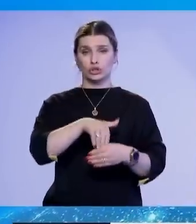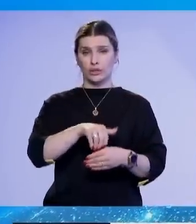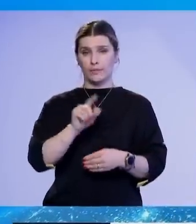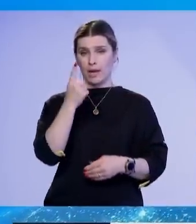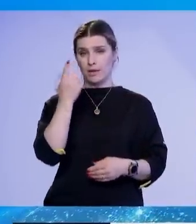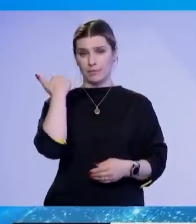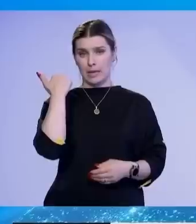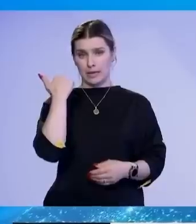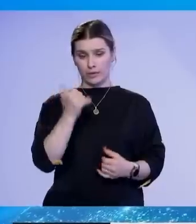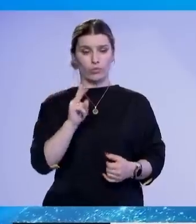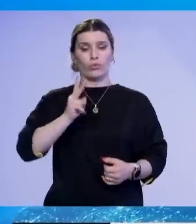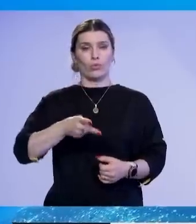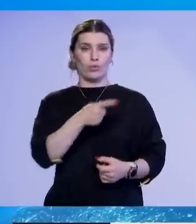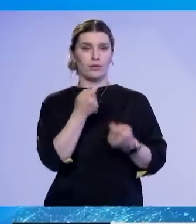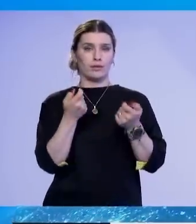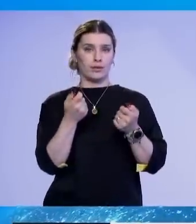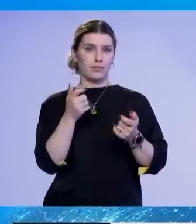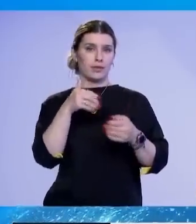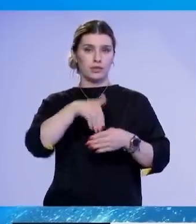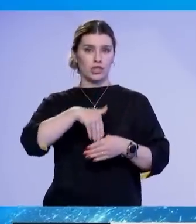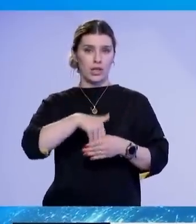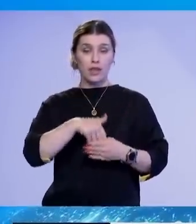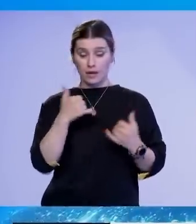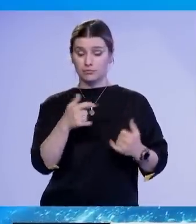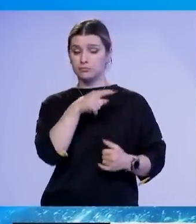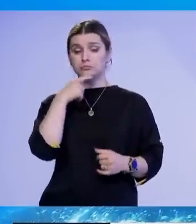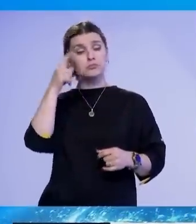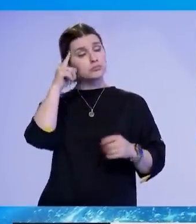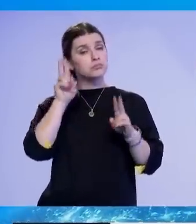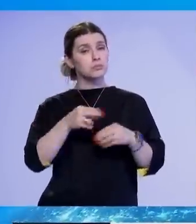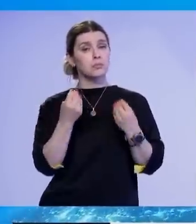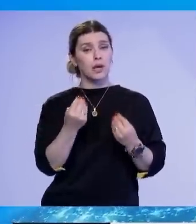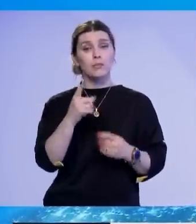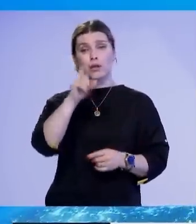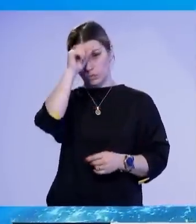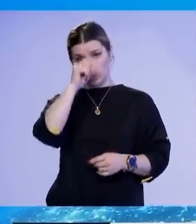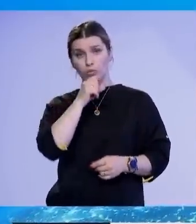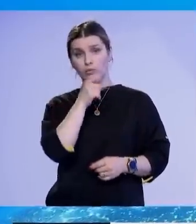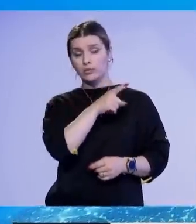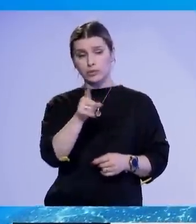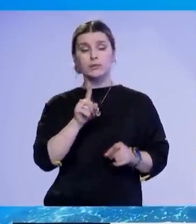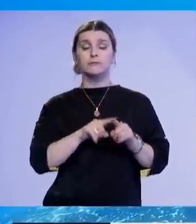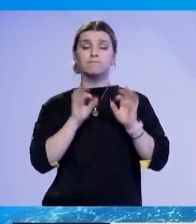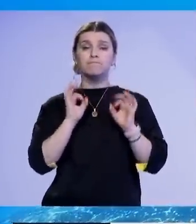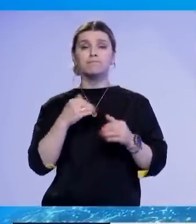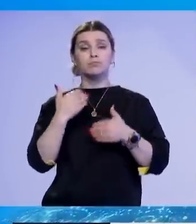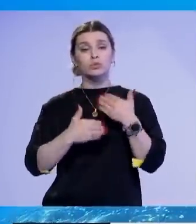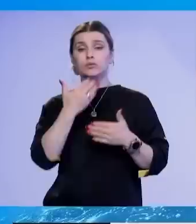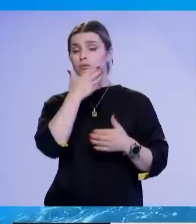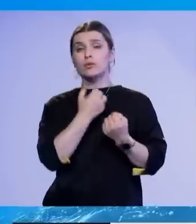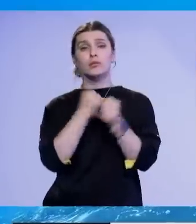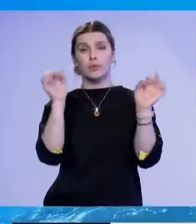Monitoruesit ndërkomtar thonë se votuesit mund të kem pasur zgjedit e vërteta por se Turqia nuk i përmbushi parimet bazë për mbajtjën e zgjedive